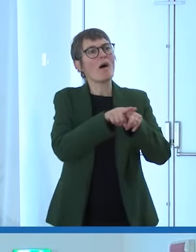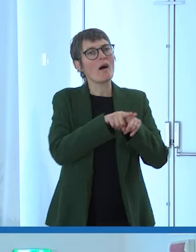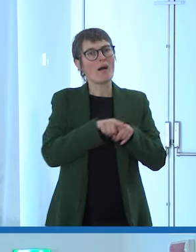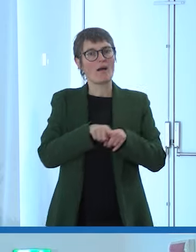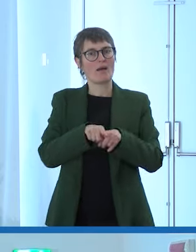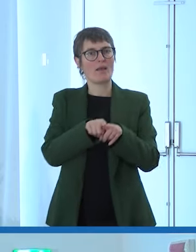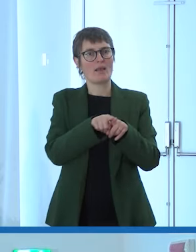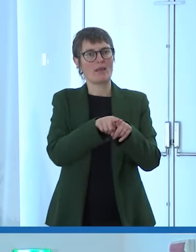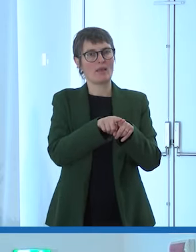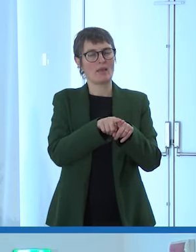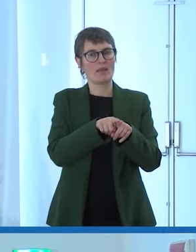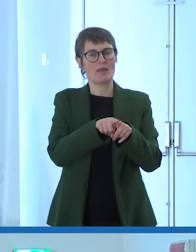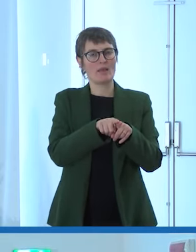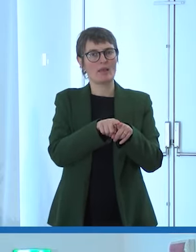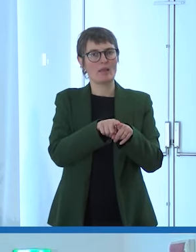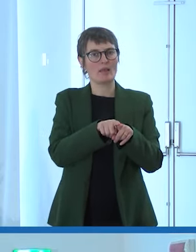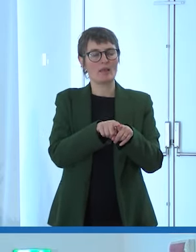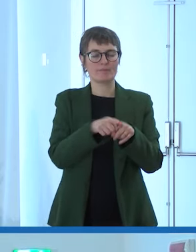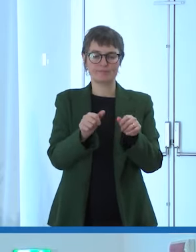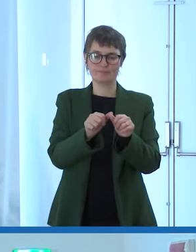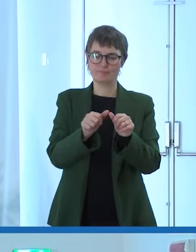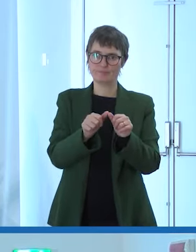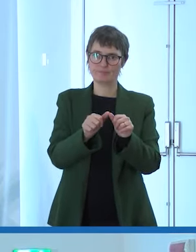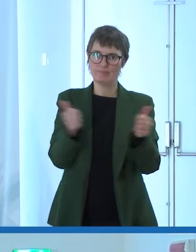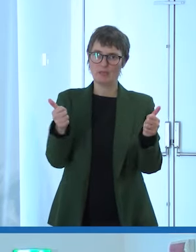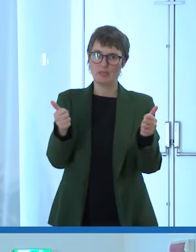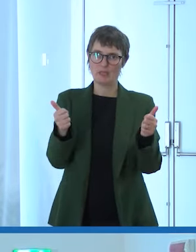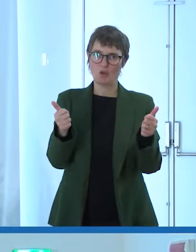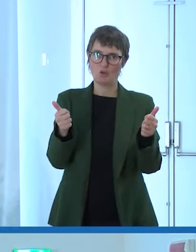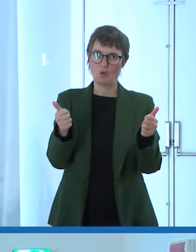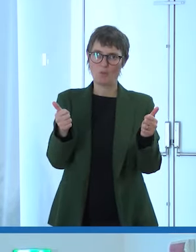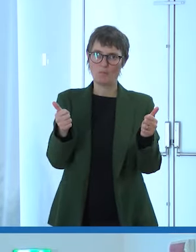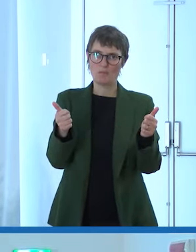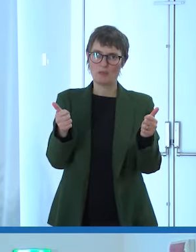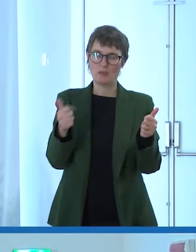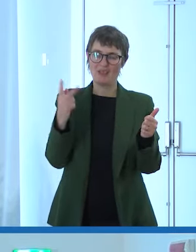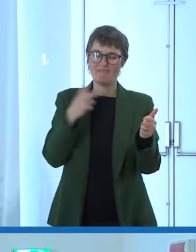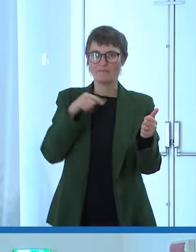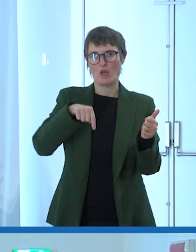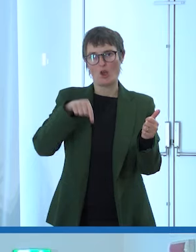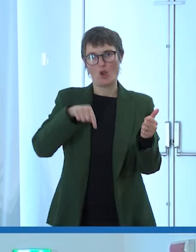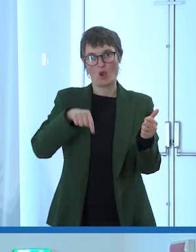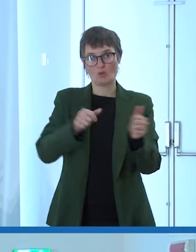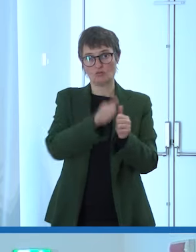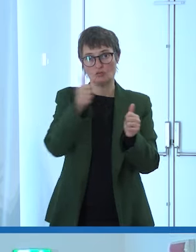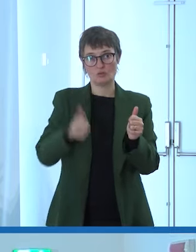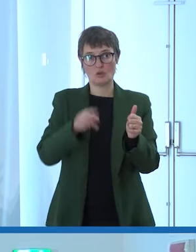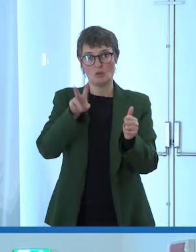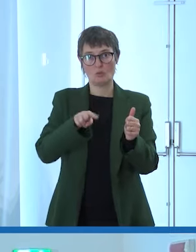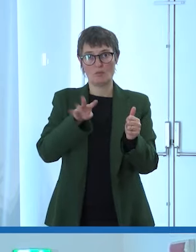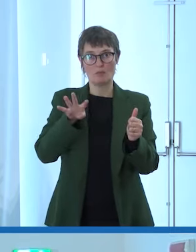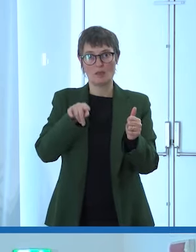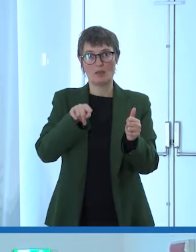e questa dicotomia diciamo oggi nel 2024 è tutta